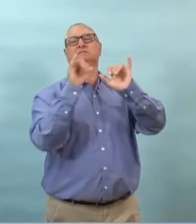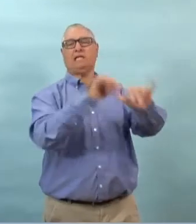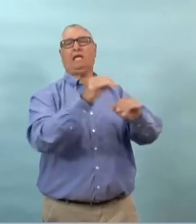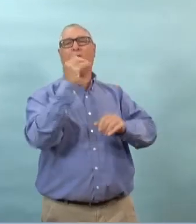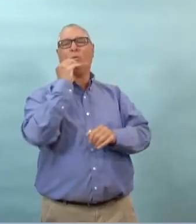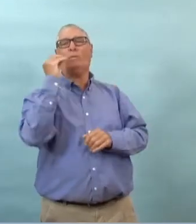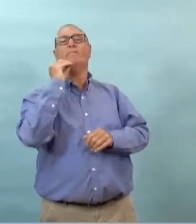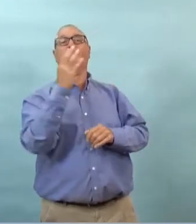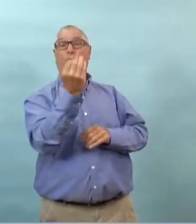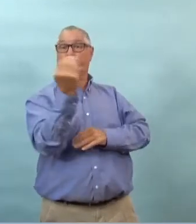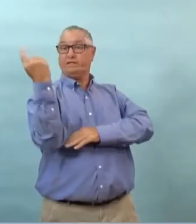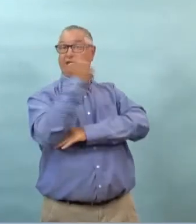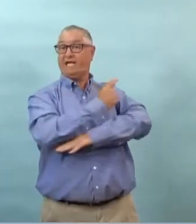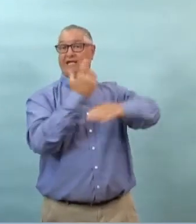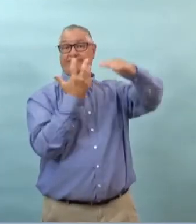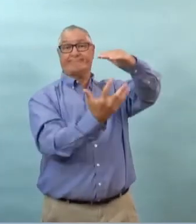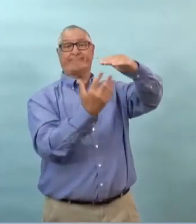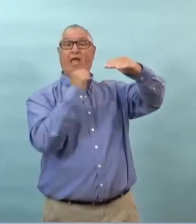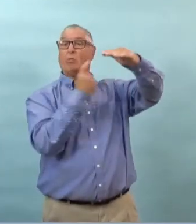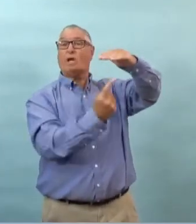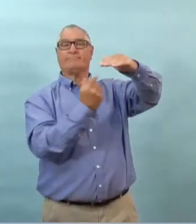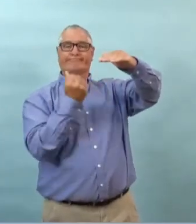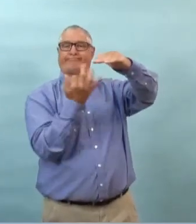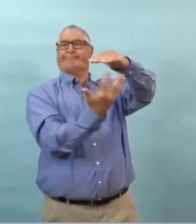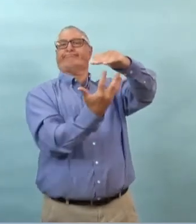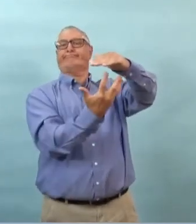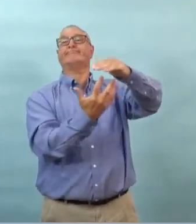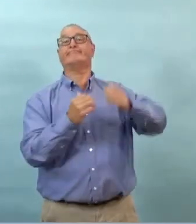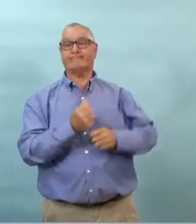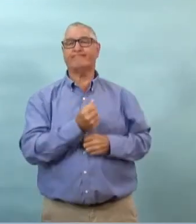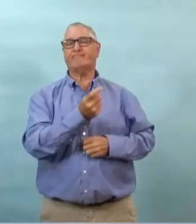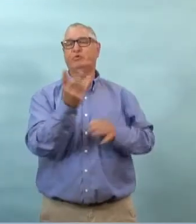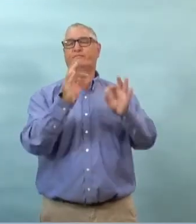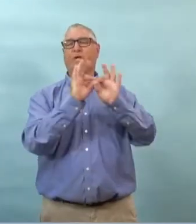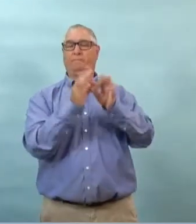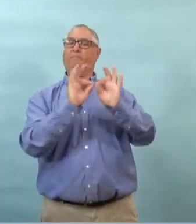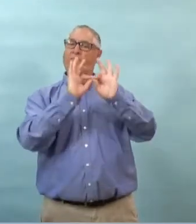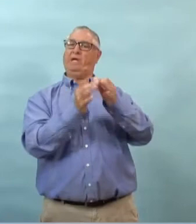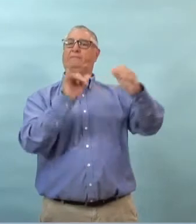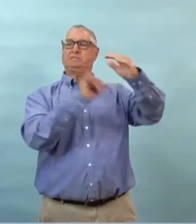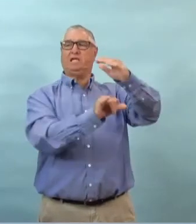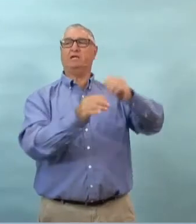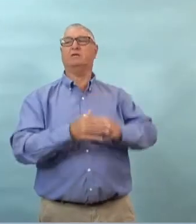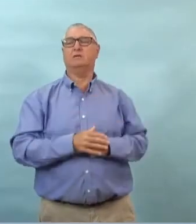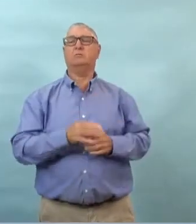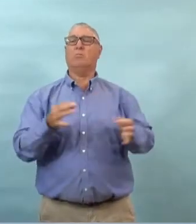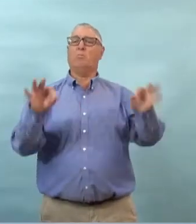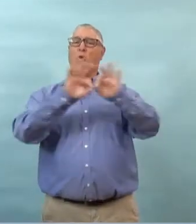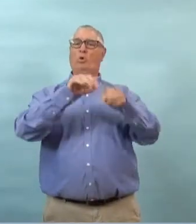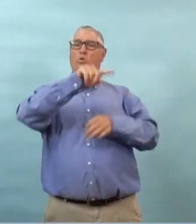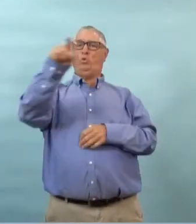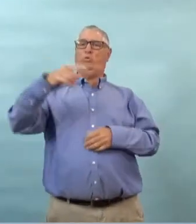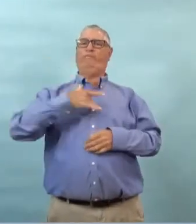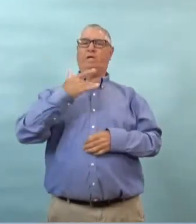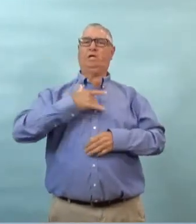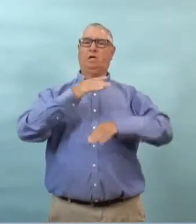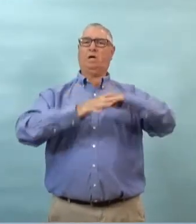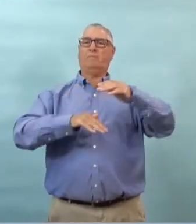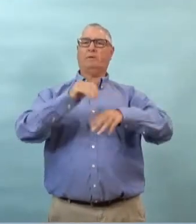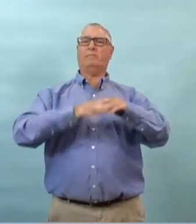qui sont malades ou qui sont des contacts identifiés sont rentrés chez eux et ils sont en isolement donc je crois que ça devrait réconforter les gens